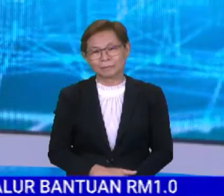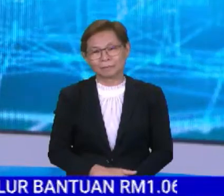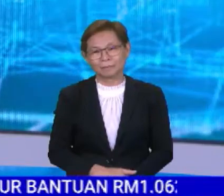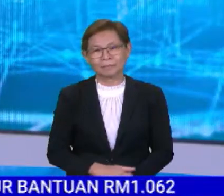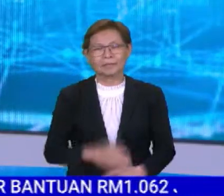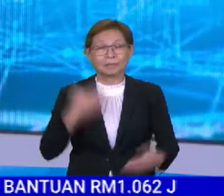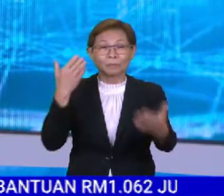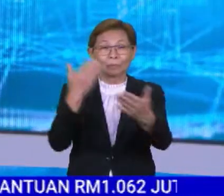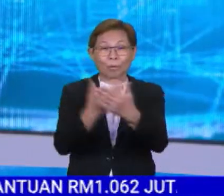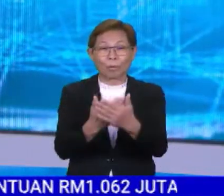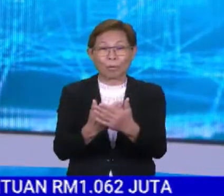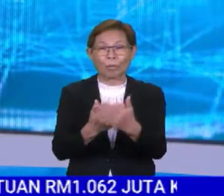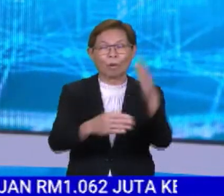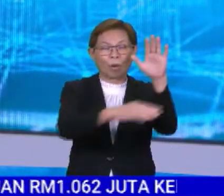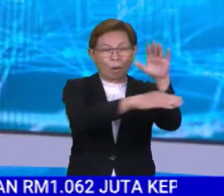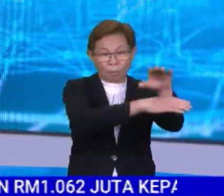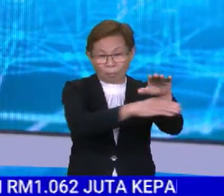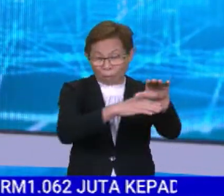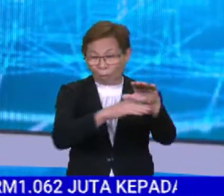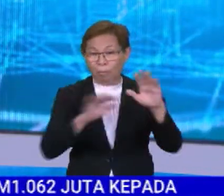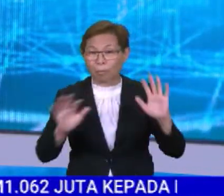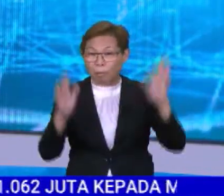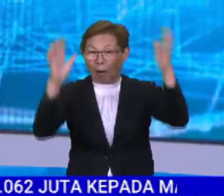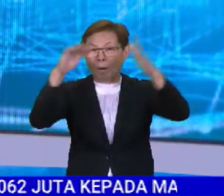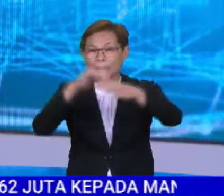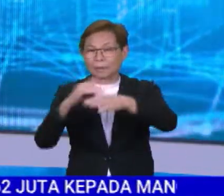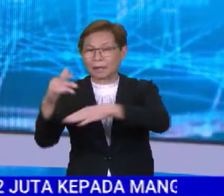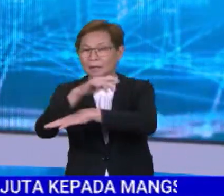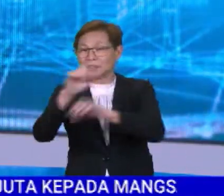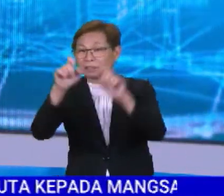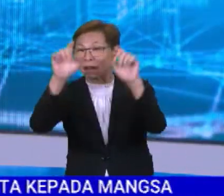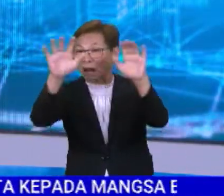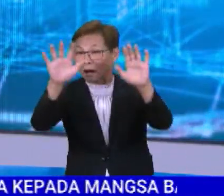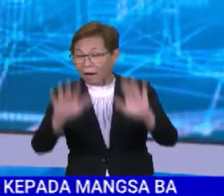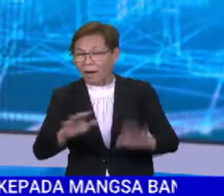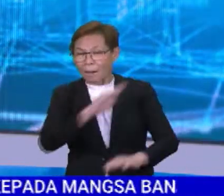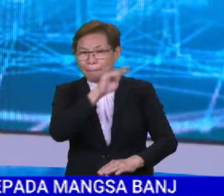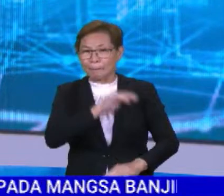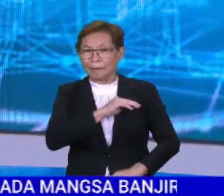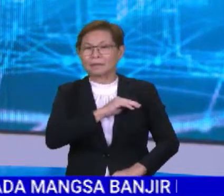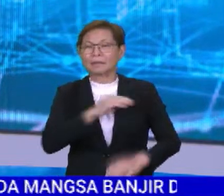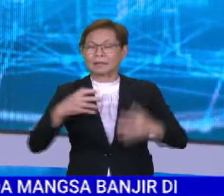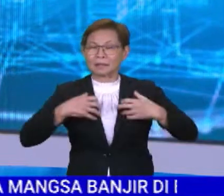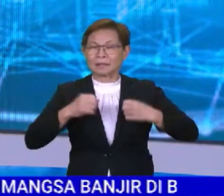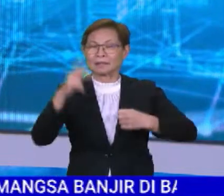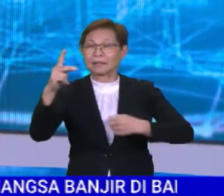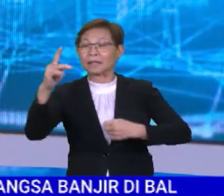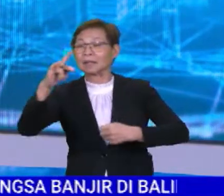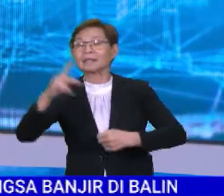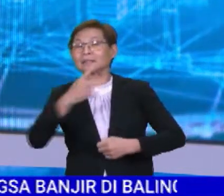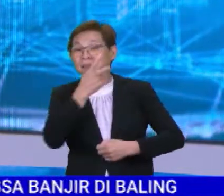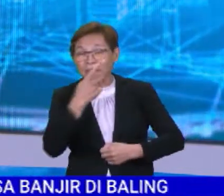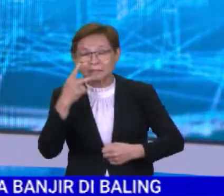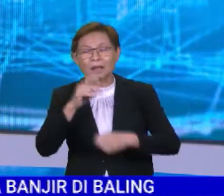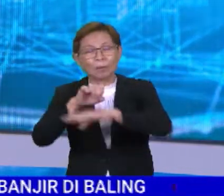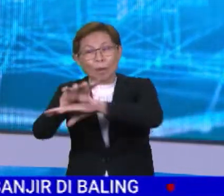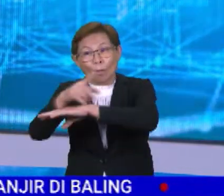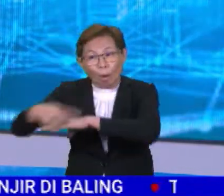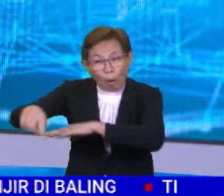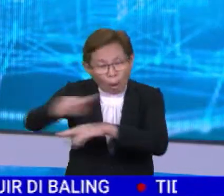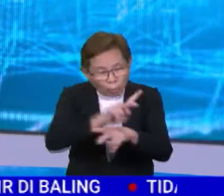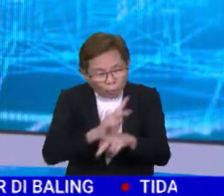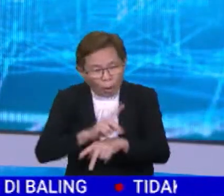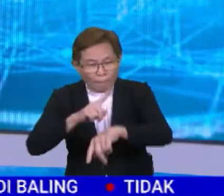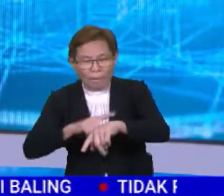Baik menjelang sambutan Hari Raya Aidiladha hujung minggu ini, Menteri Kesihatan Khairi Jamaluddin menasihatkan orang ramai terus berwaspada ketika